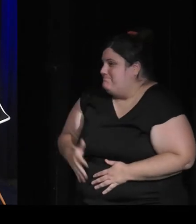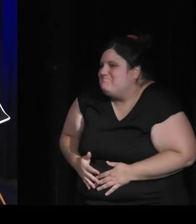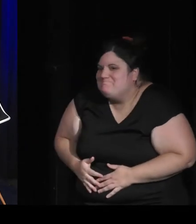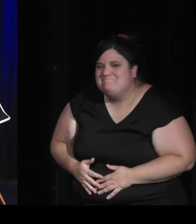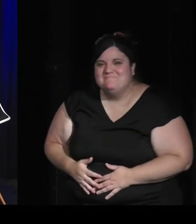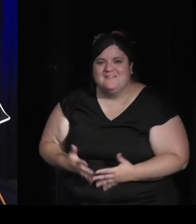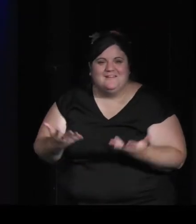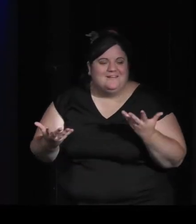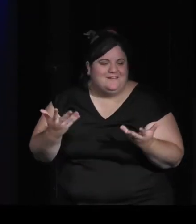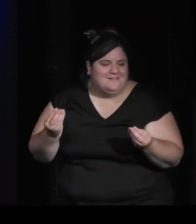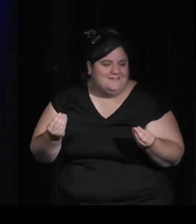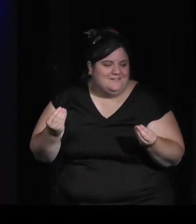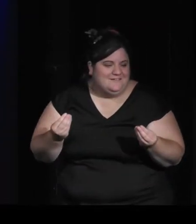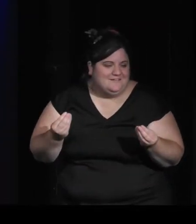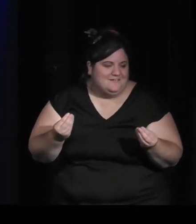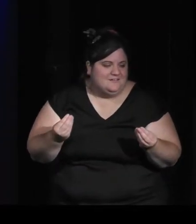Comment dire ?